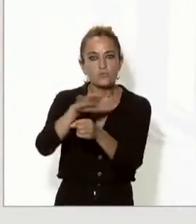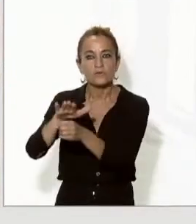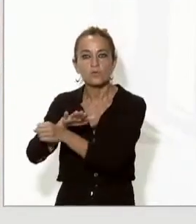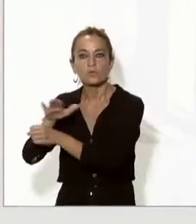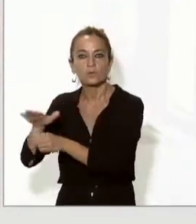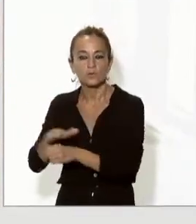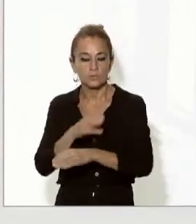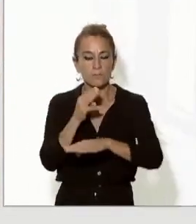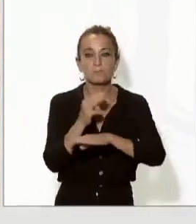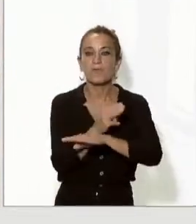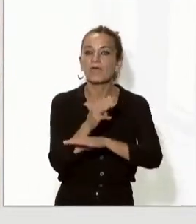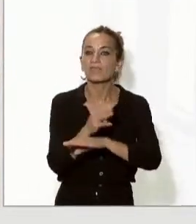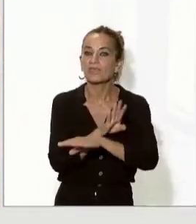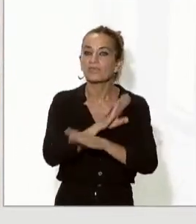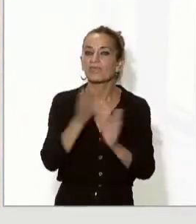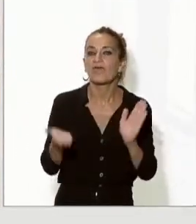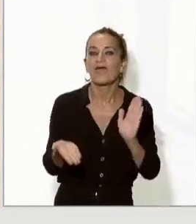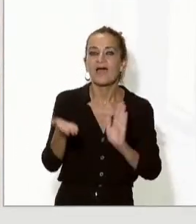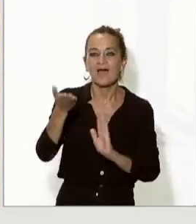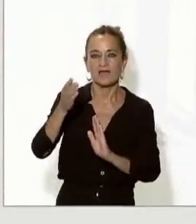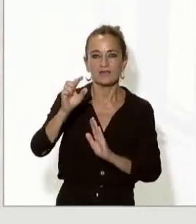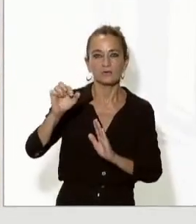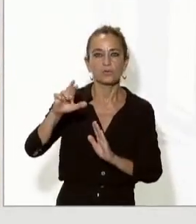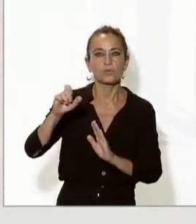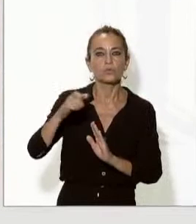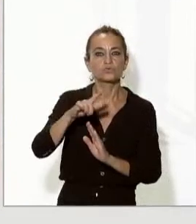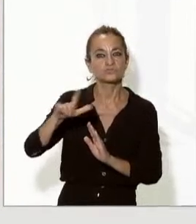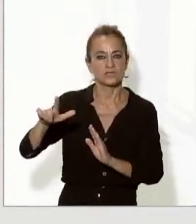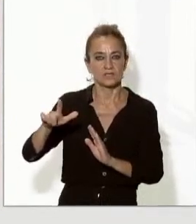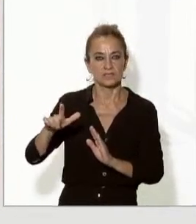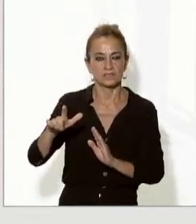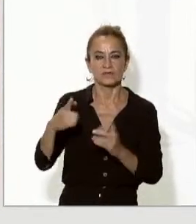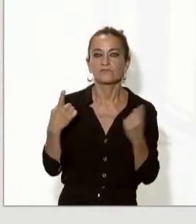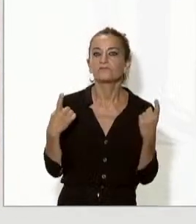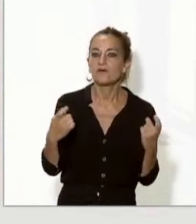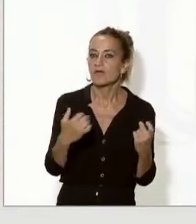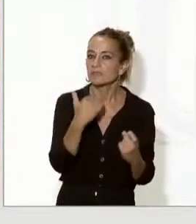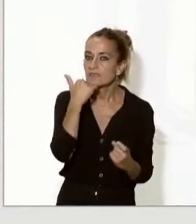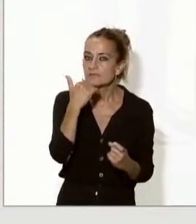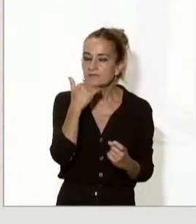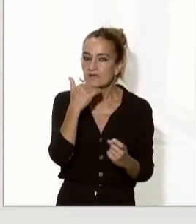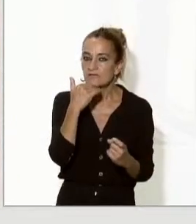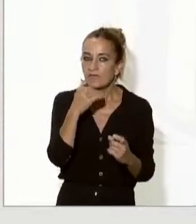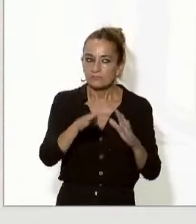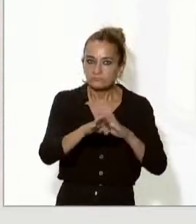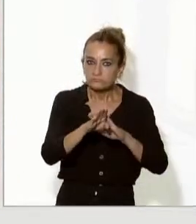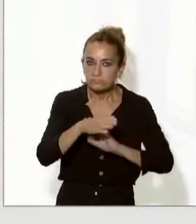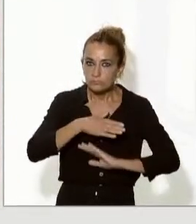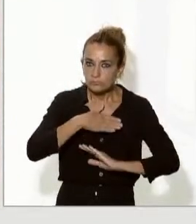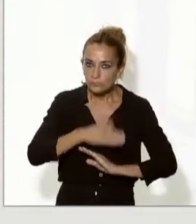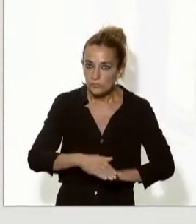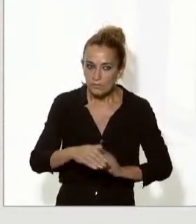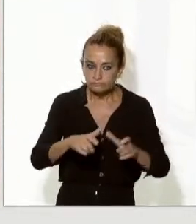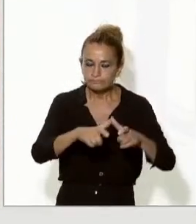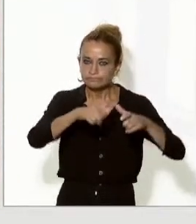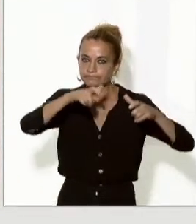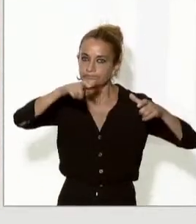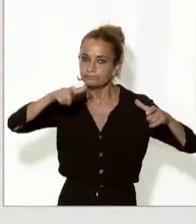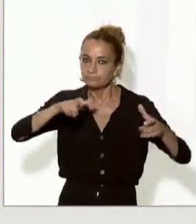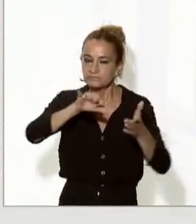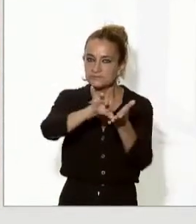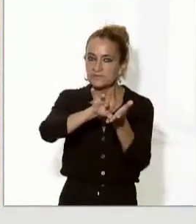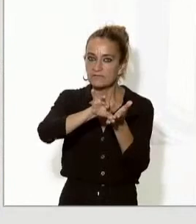en matèria de diàlegi del que es tracta és d'explorar si podem anar més enllà i podem donar un millor i més servei